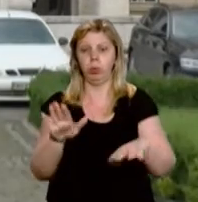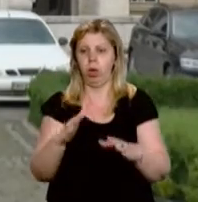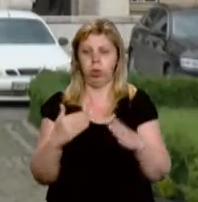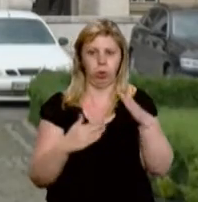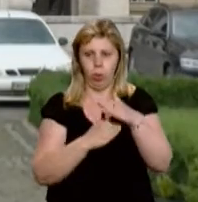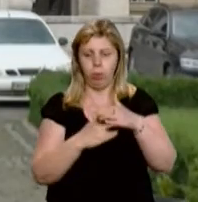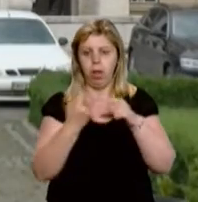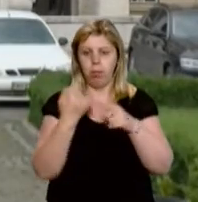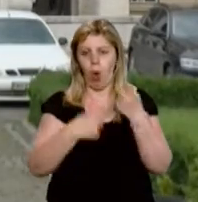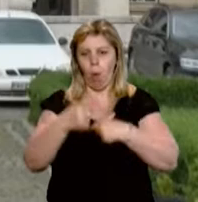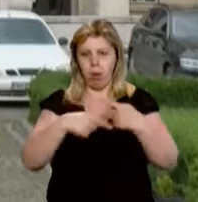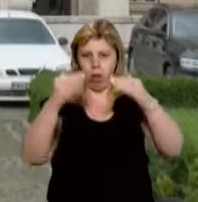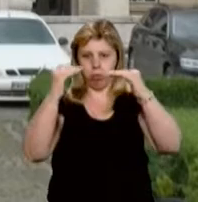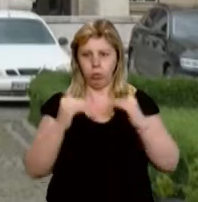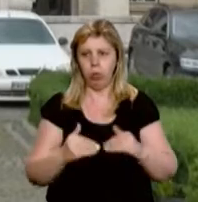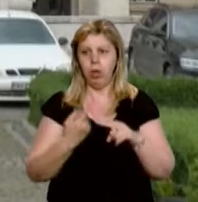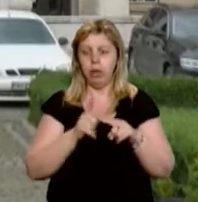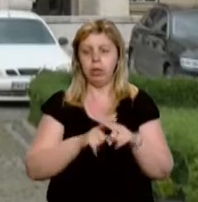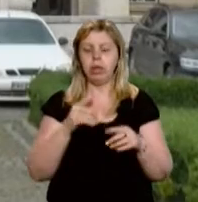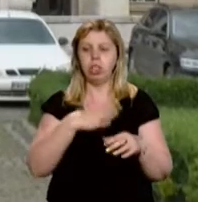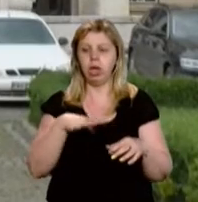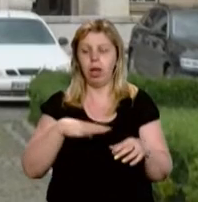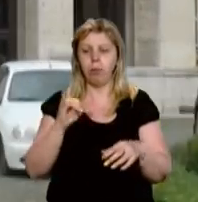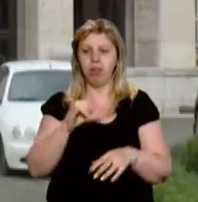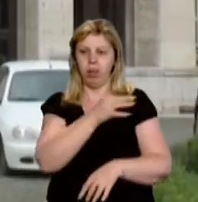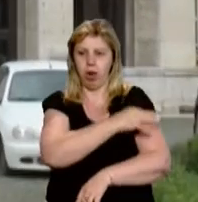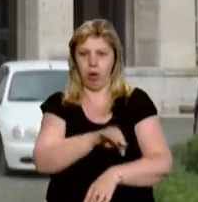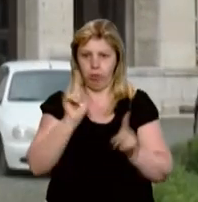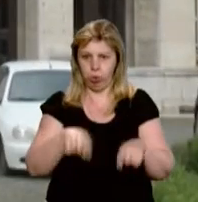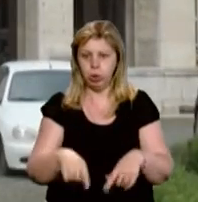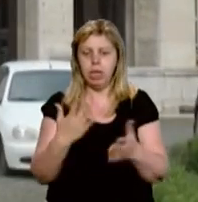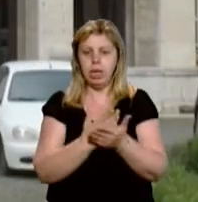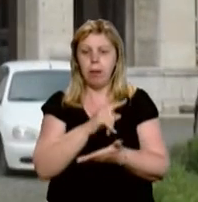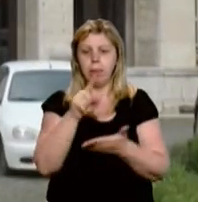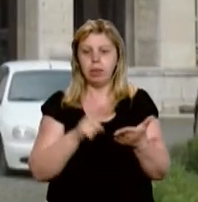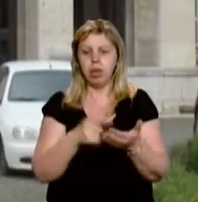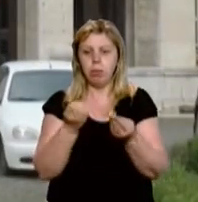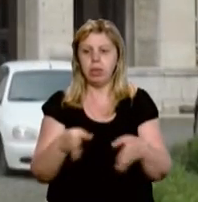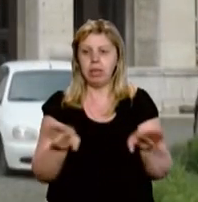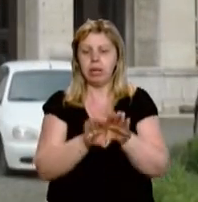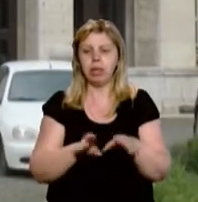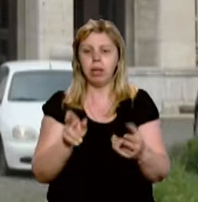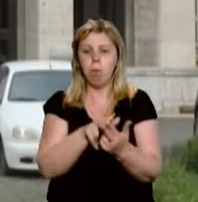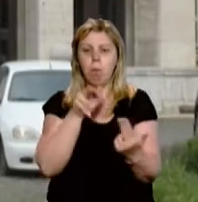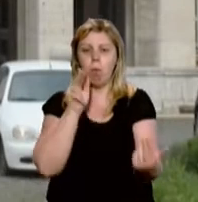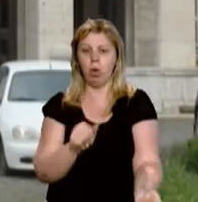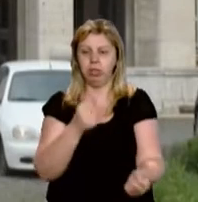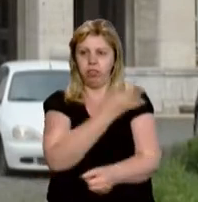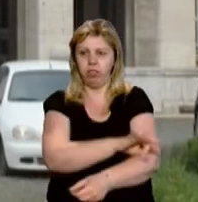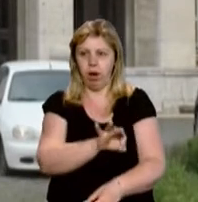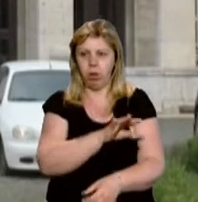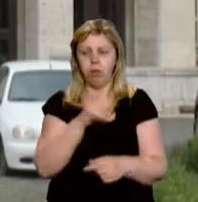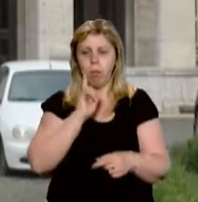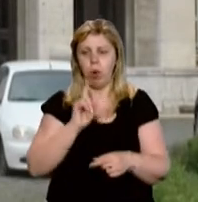рухається вниз і чекаємо такий самий максимум у Рахові. Є питання по закриттю центрального моста у Рахові.